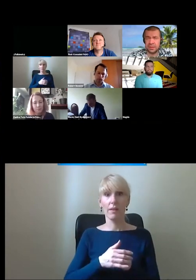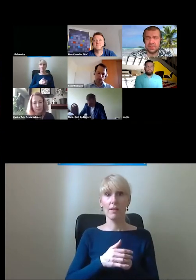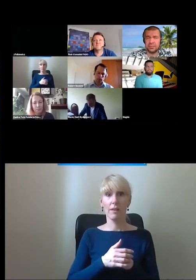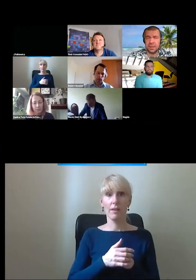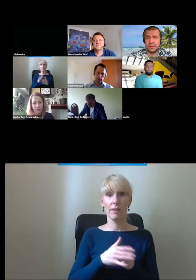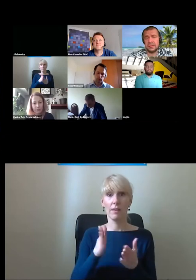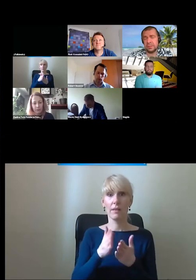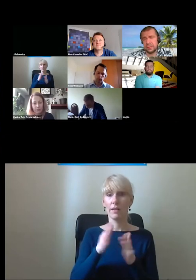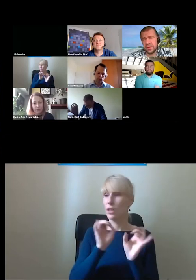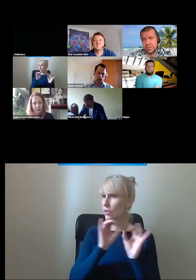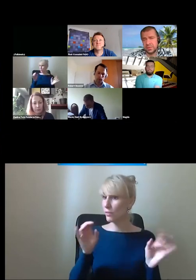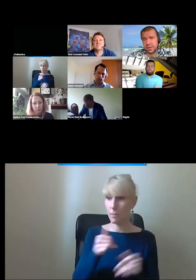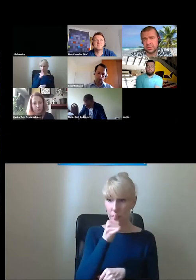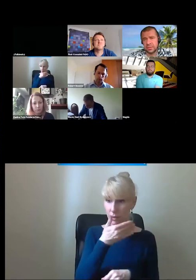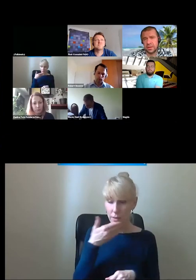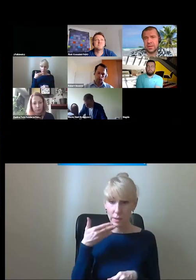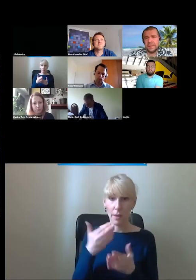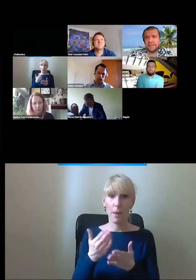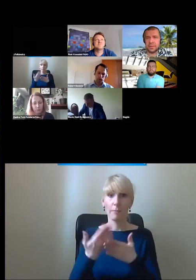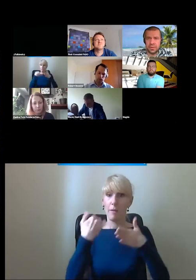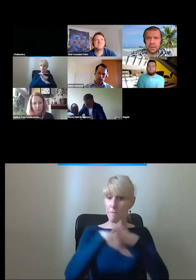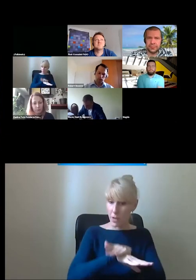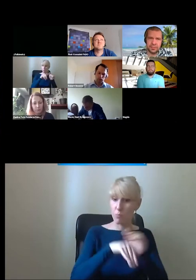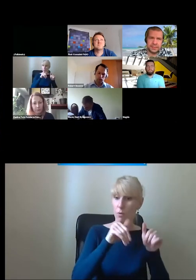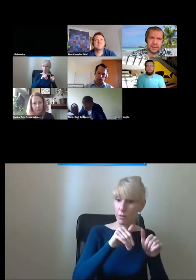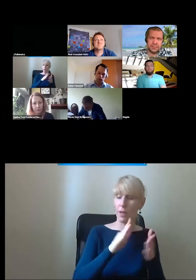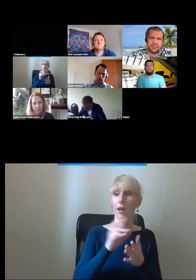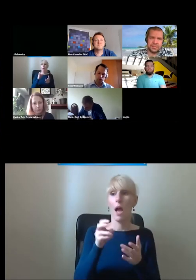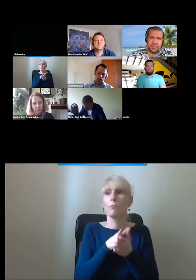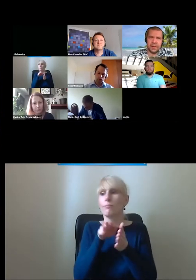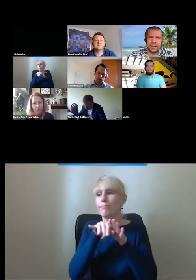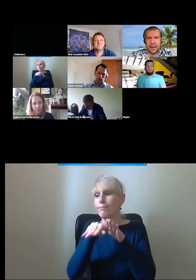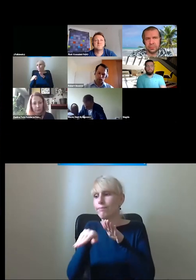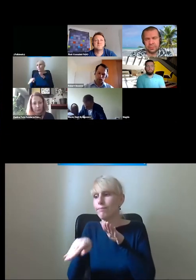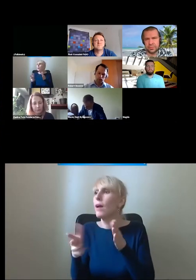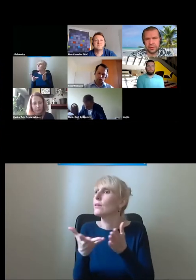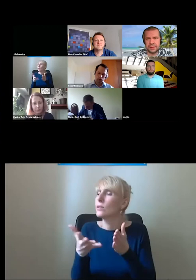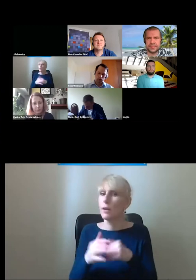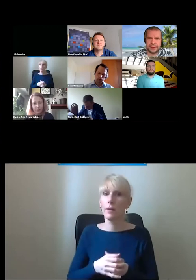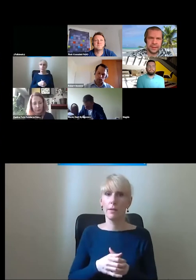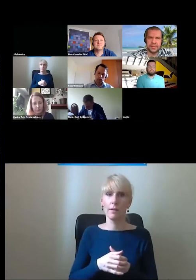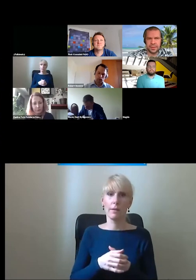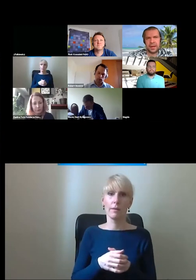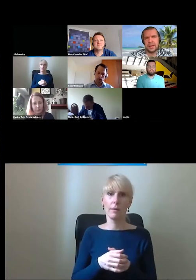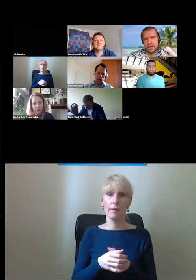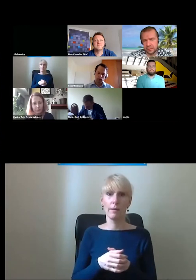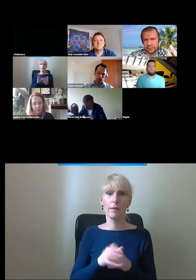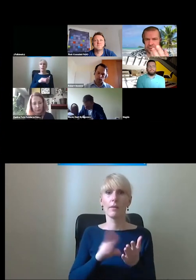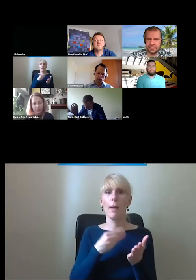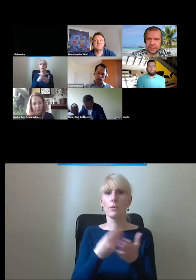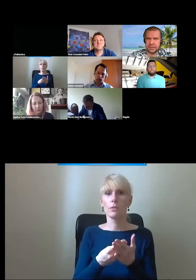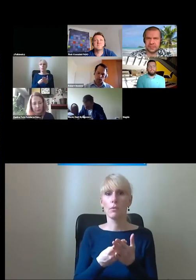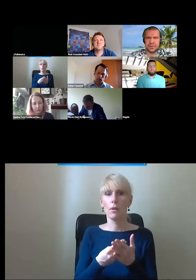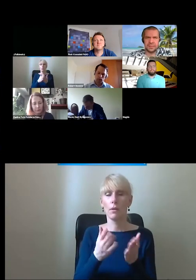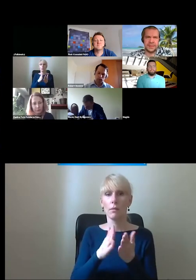nie ma takich informacji, a to powinna też być taka dość kluczowa informacja w dobie ekranów, pociągach i tak dalej, że tam,